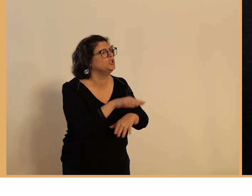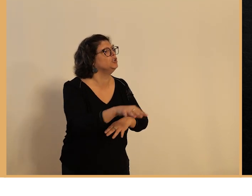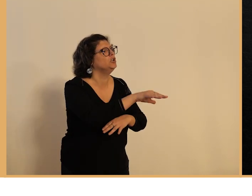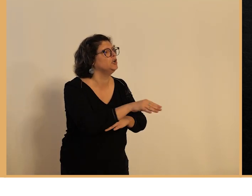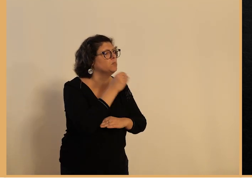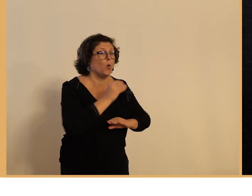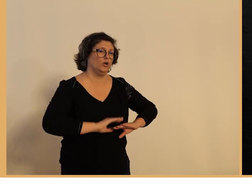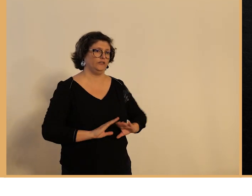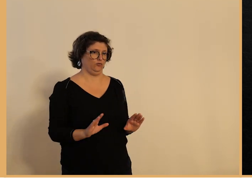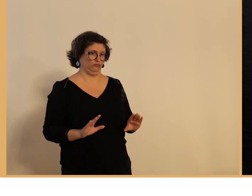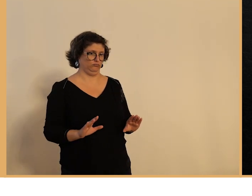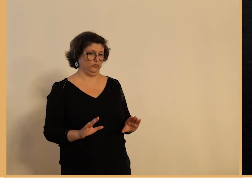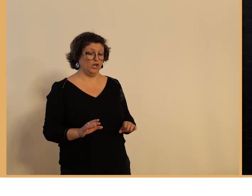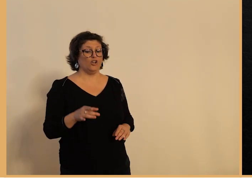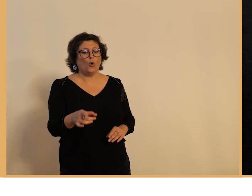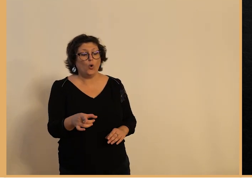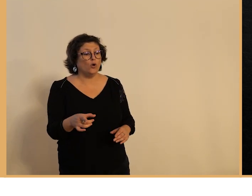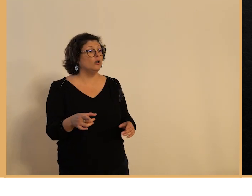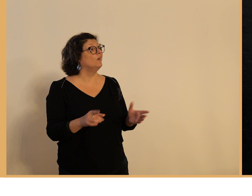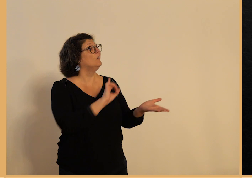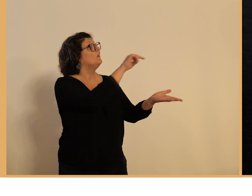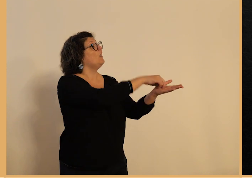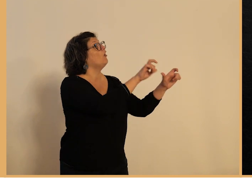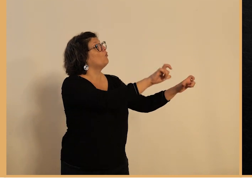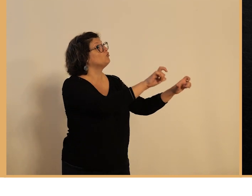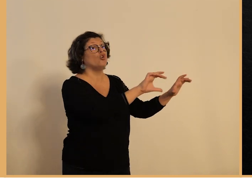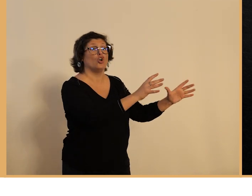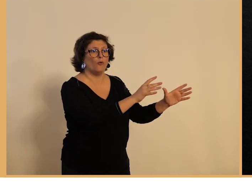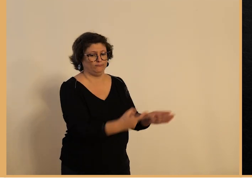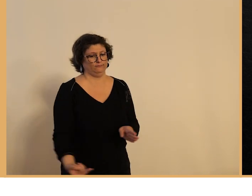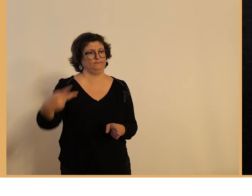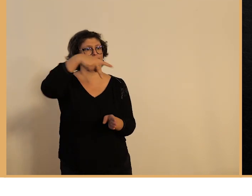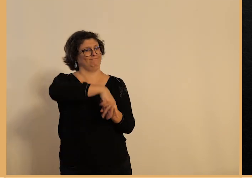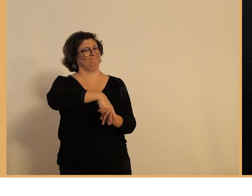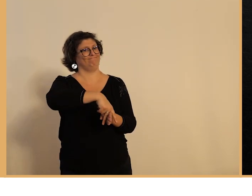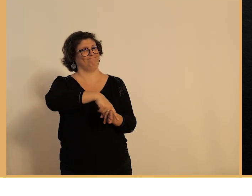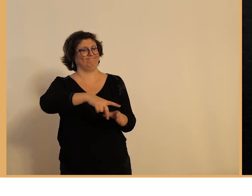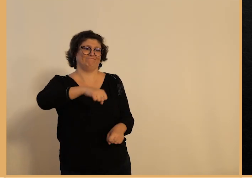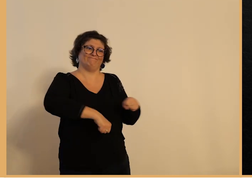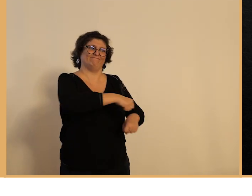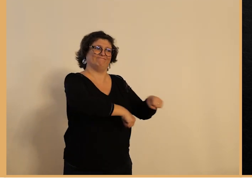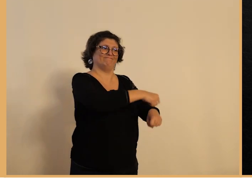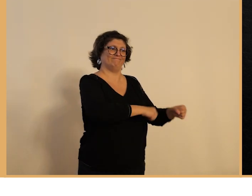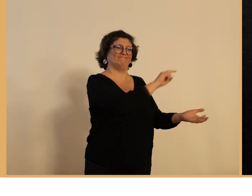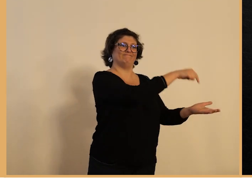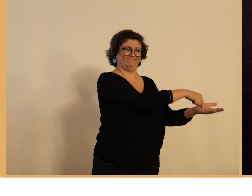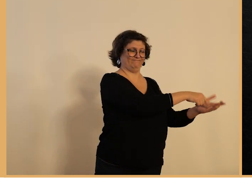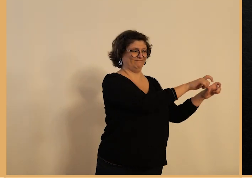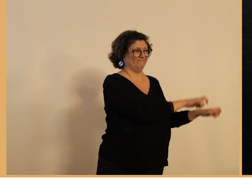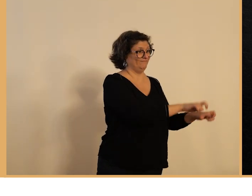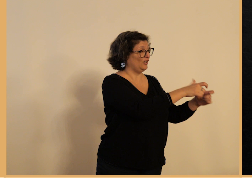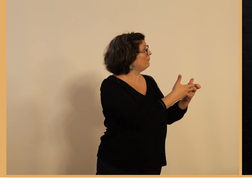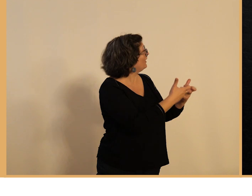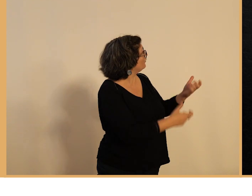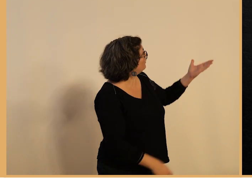dans les lieux qu'il doit surveiller l'agent municipal bénéficie d'une bicyclette et donc nous avons ici un agent